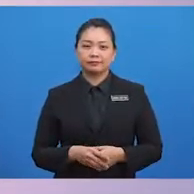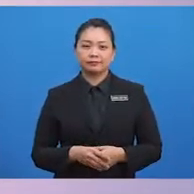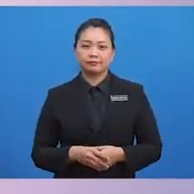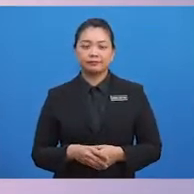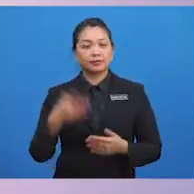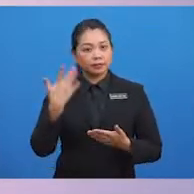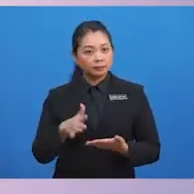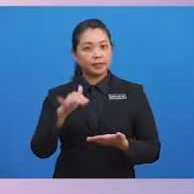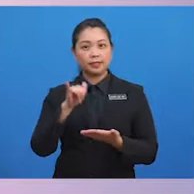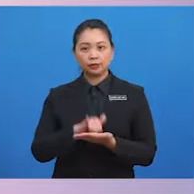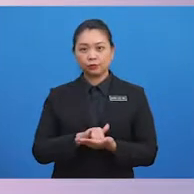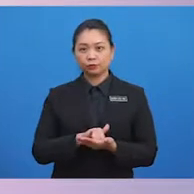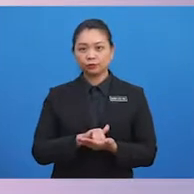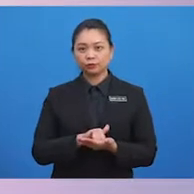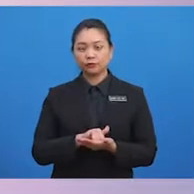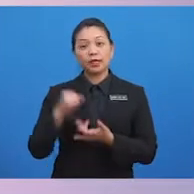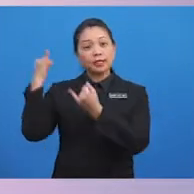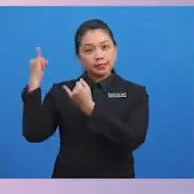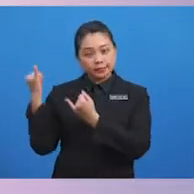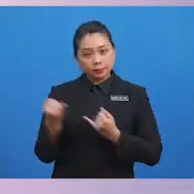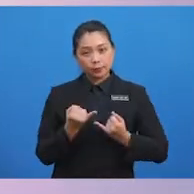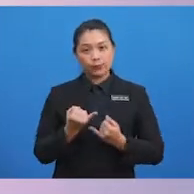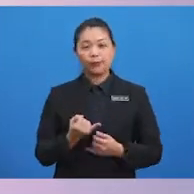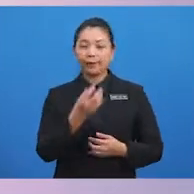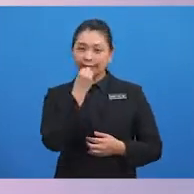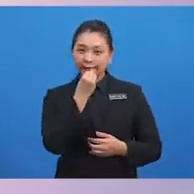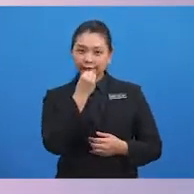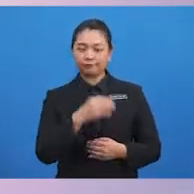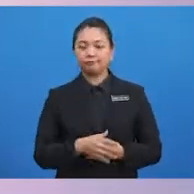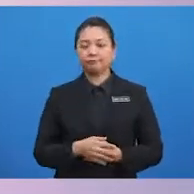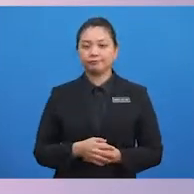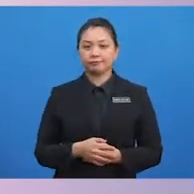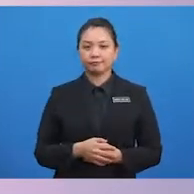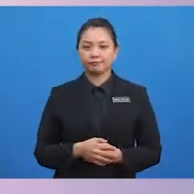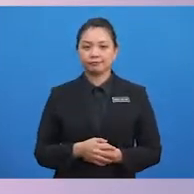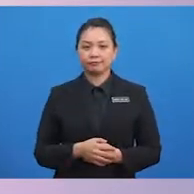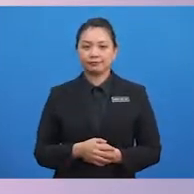Kemudian, jemput tetamu untuk makan.